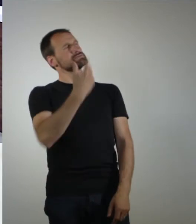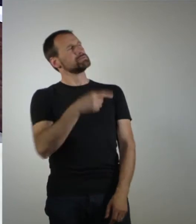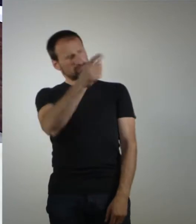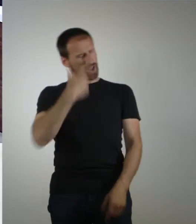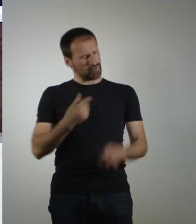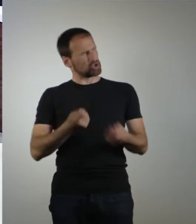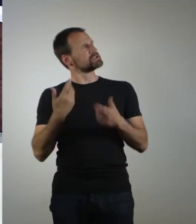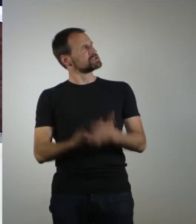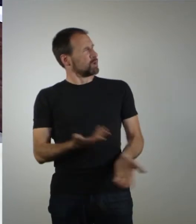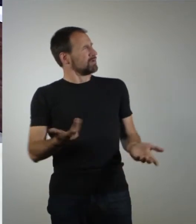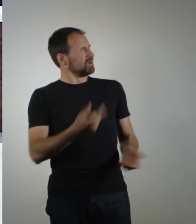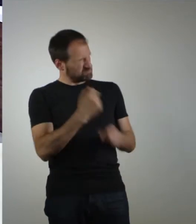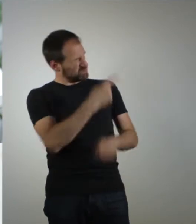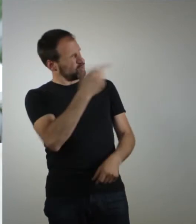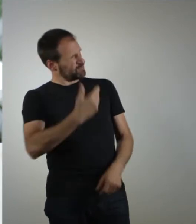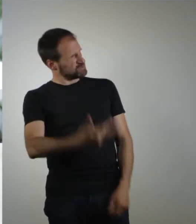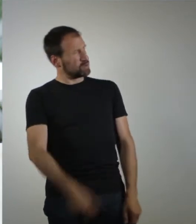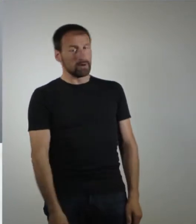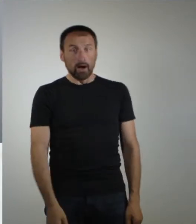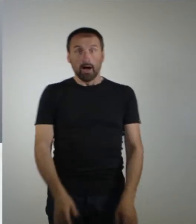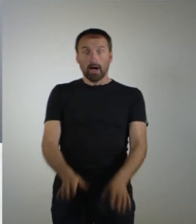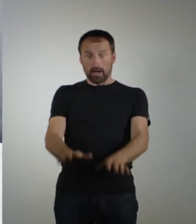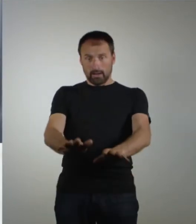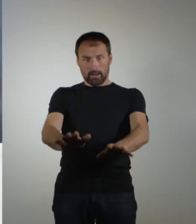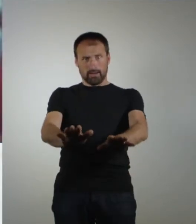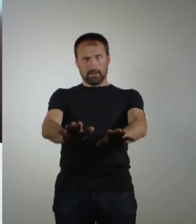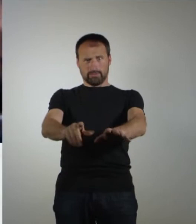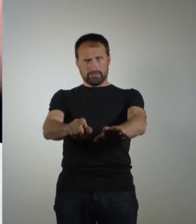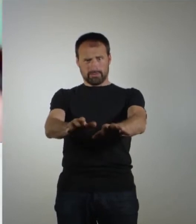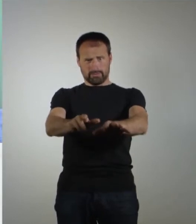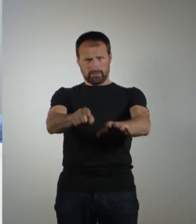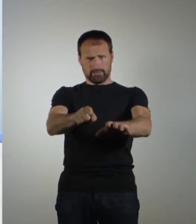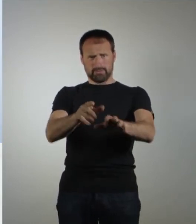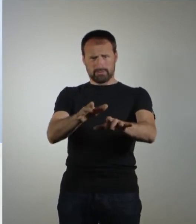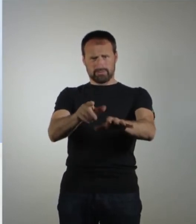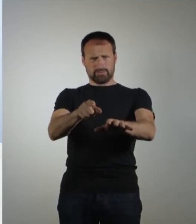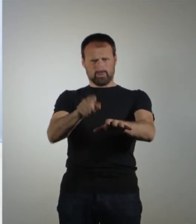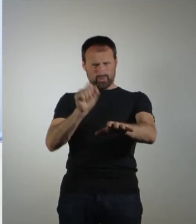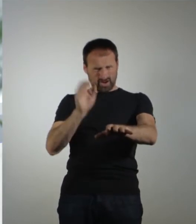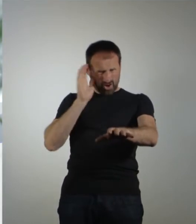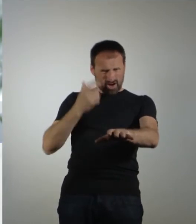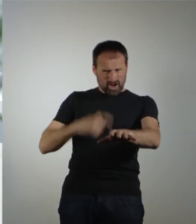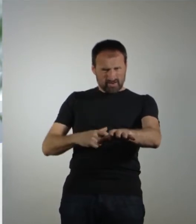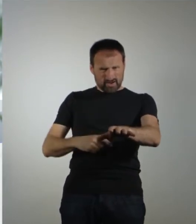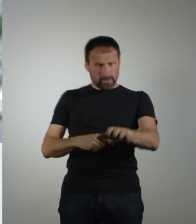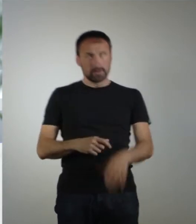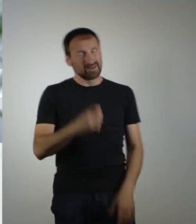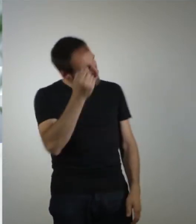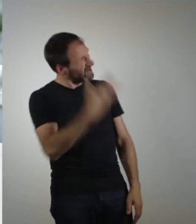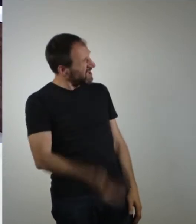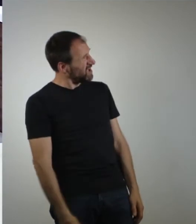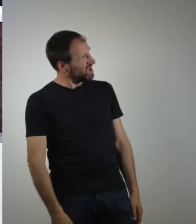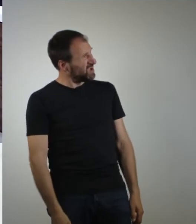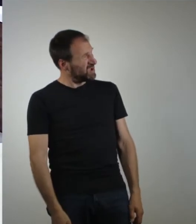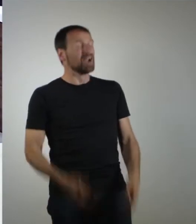Macht ihr sowas eigentlich öfters? Äh, äh, warum, äh, hallo? Äh, äh, äh, äh, hörst du